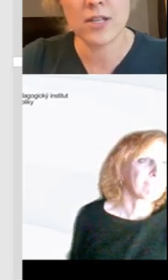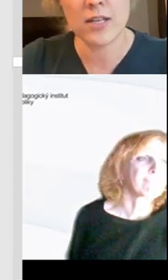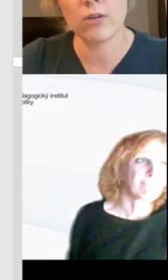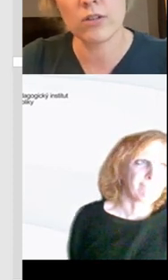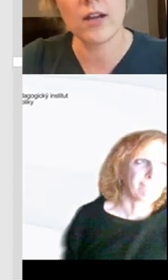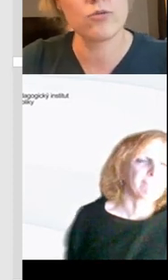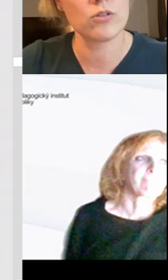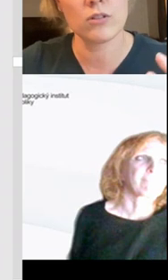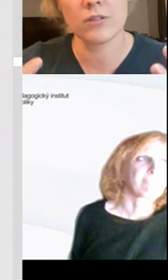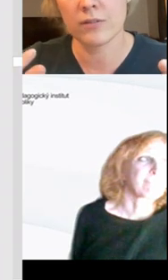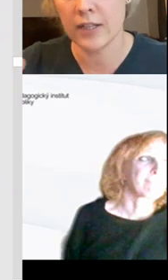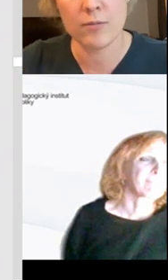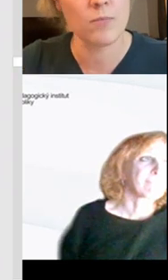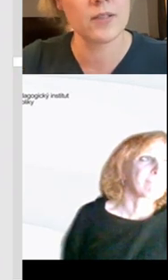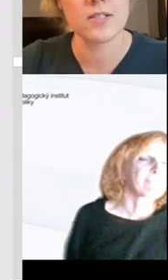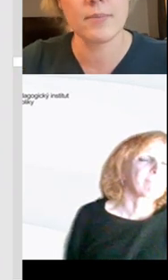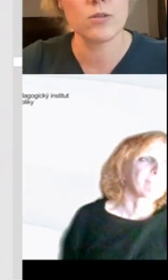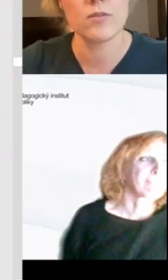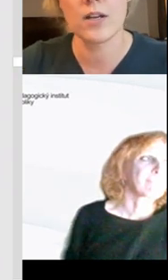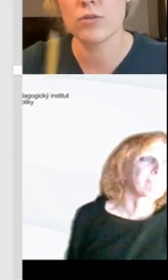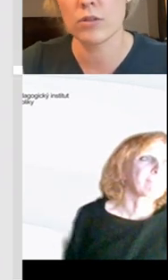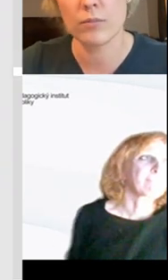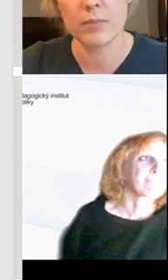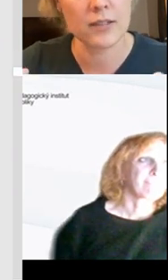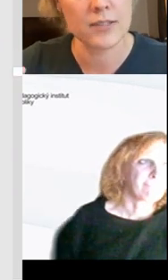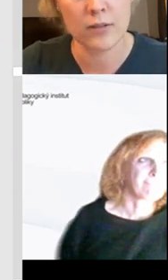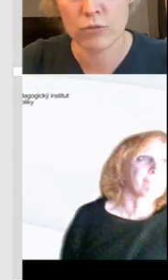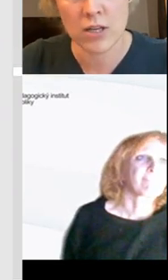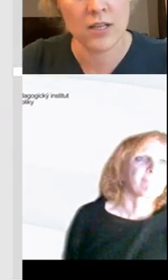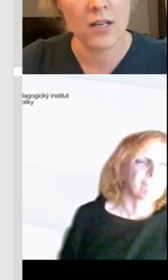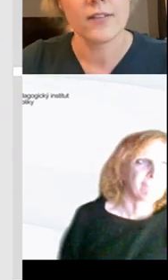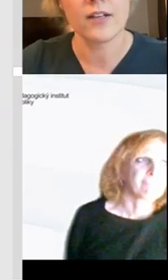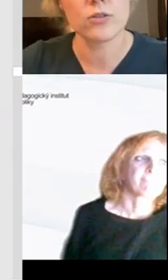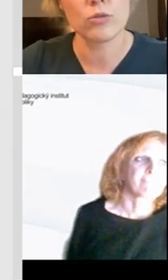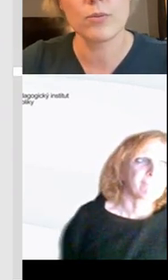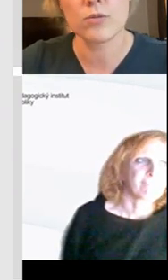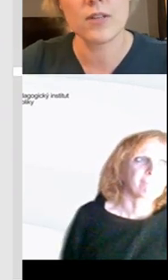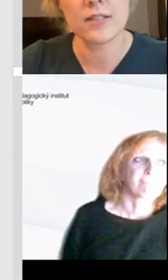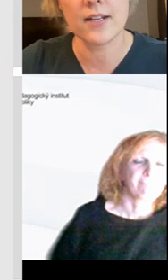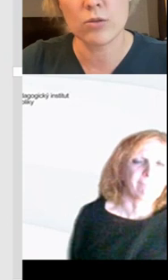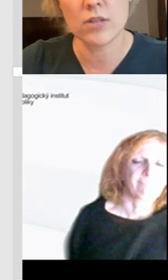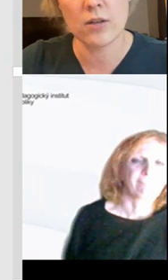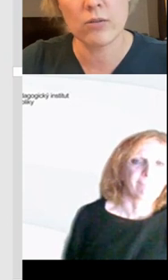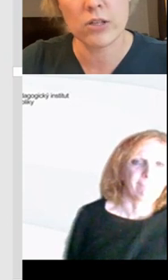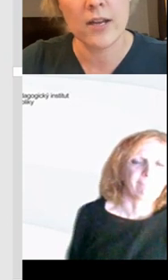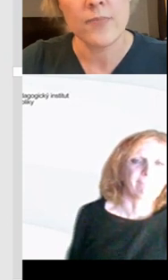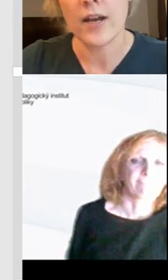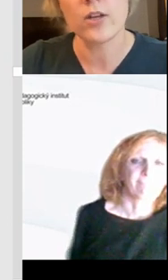kompetence jsou stejně důležité, ať už je to, já nevím, kompetence pracovní, ať už je to kompetence k učení, tak jsou to prostě věci,